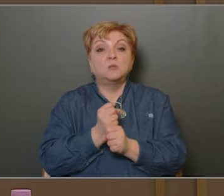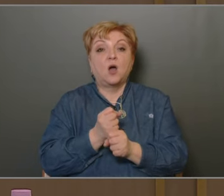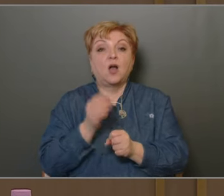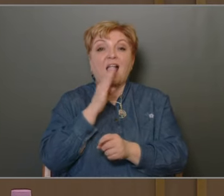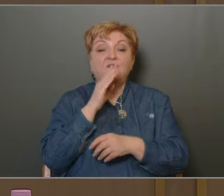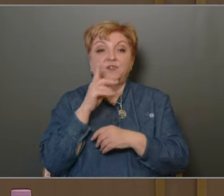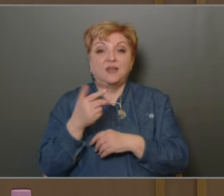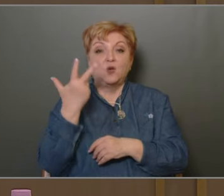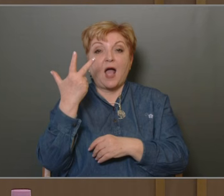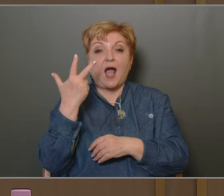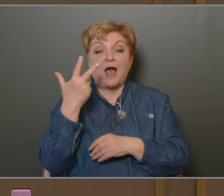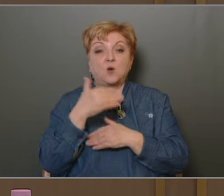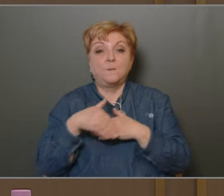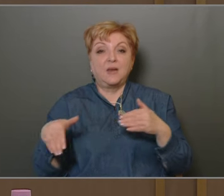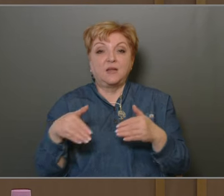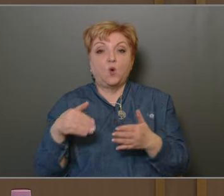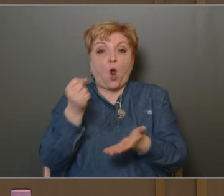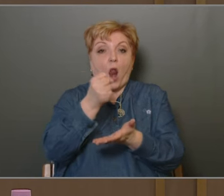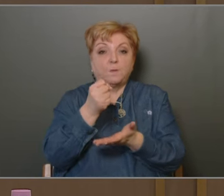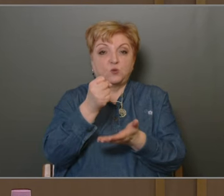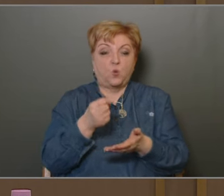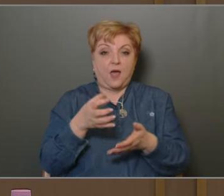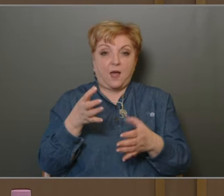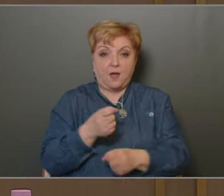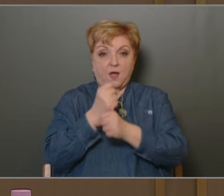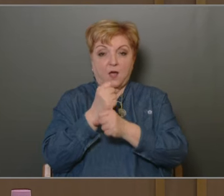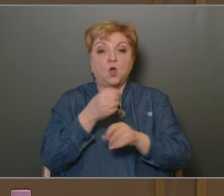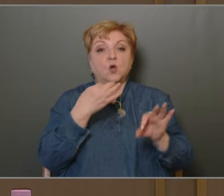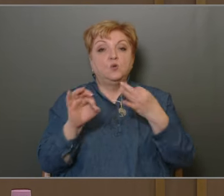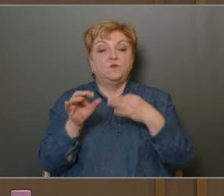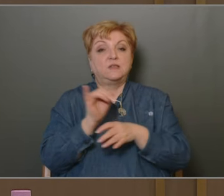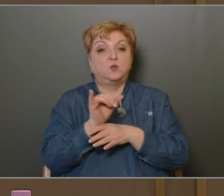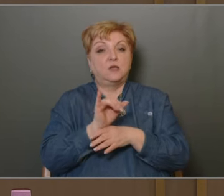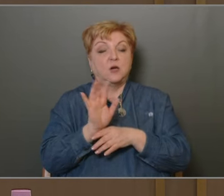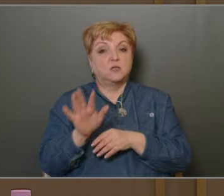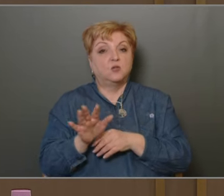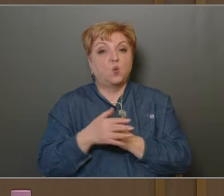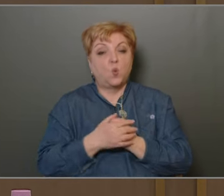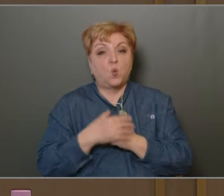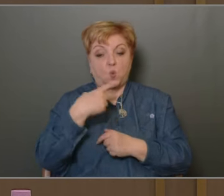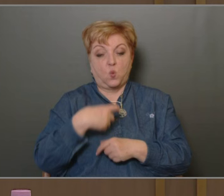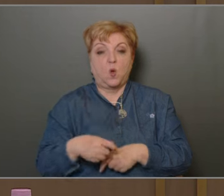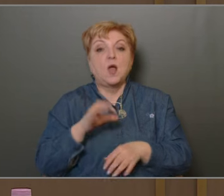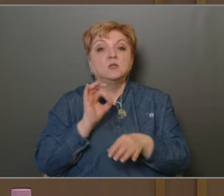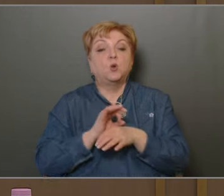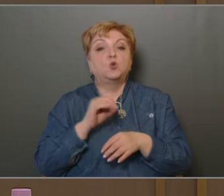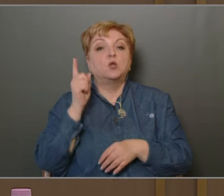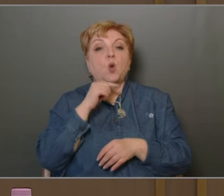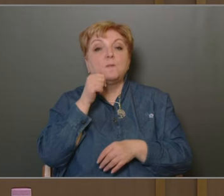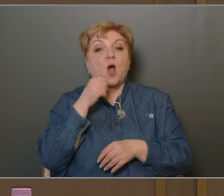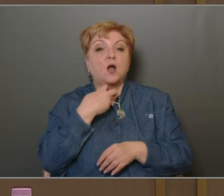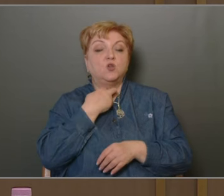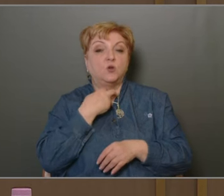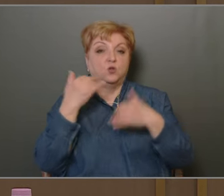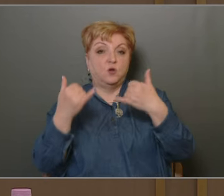azt, hogy a KFT-t hárommillió alaptőkével hozzuk rétre. Az ügyvezető igazgatójának a személyére, dr. Tomka Györgyöt,